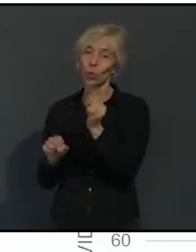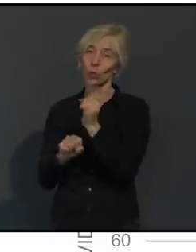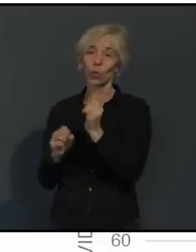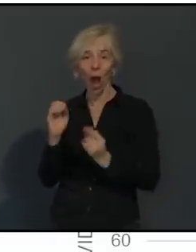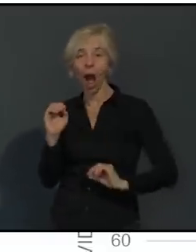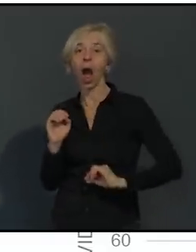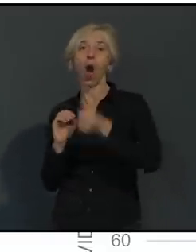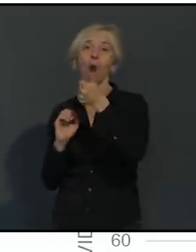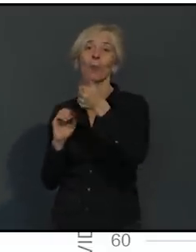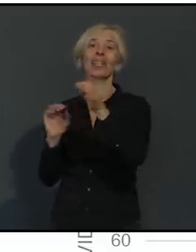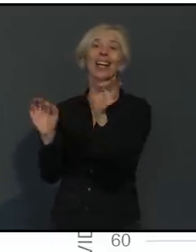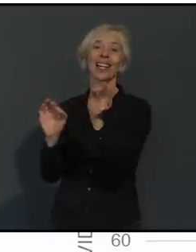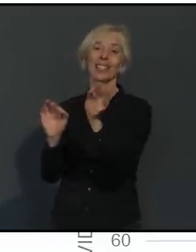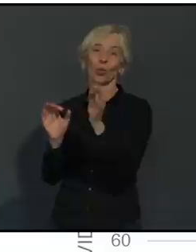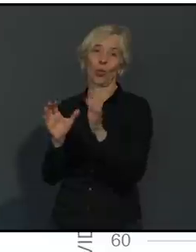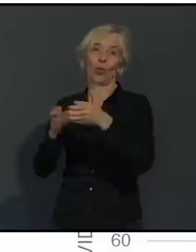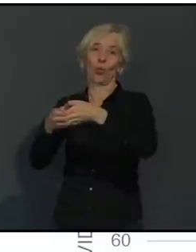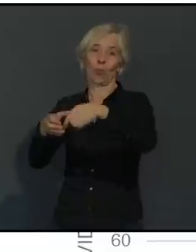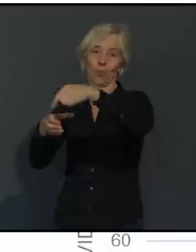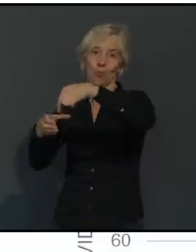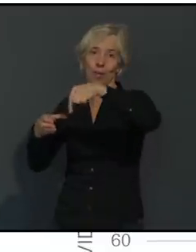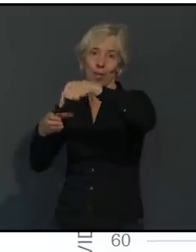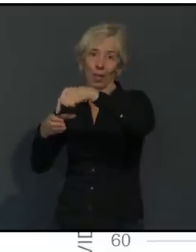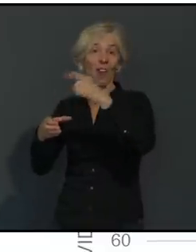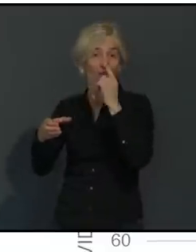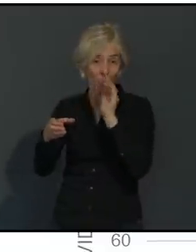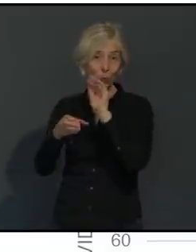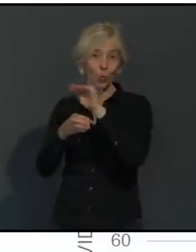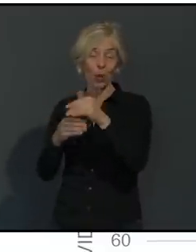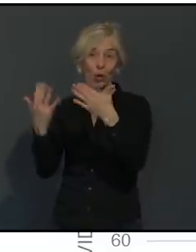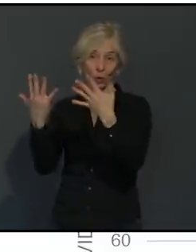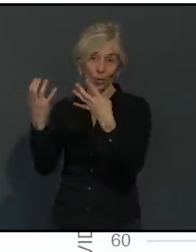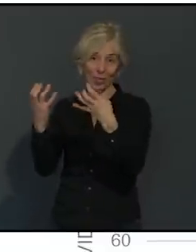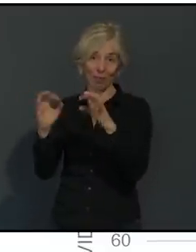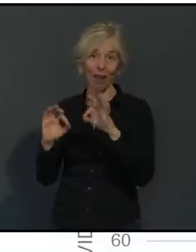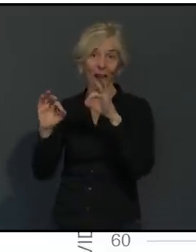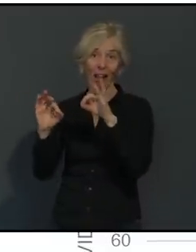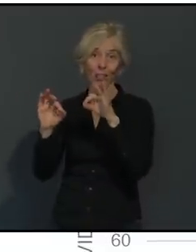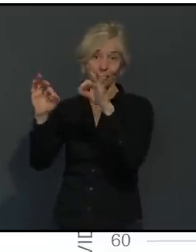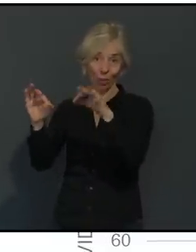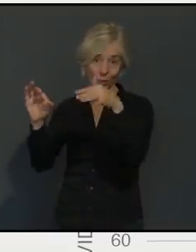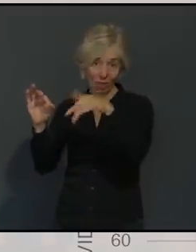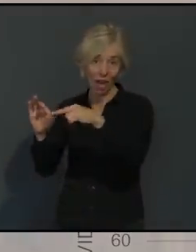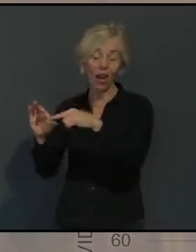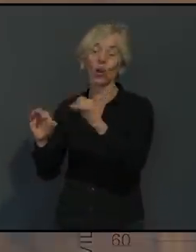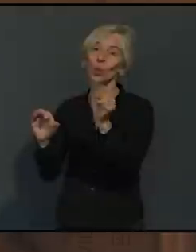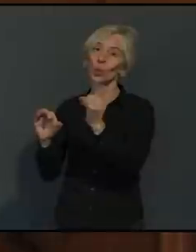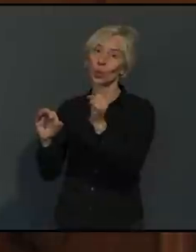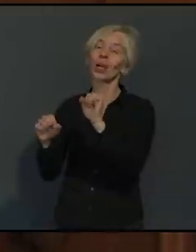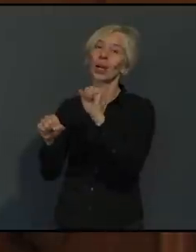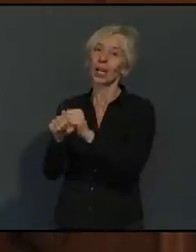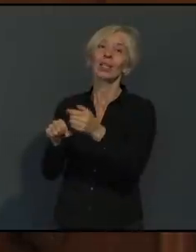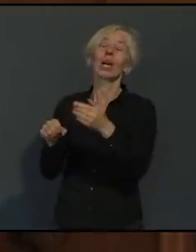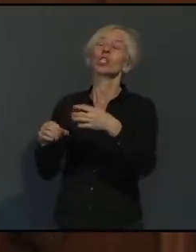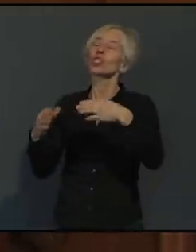müssen bezüglich schweren Krankheitsverläufen und Todesfällen. Natürlich auch schon bei den etwas Jüngeren, aber vor allem bei dieser Altersgruppe.